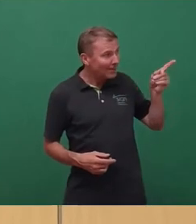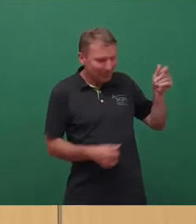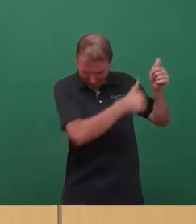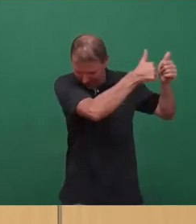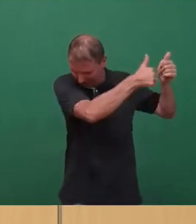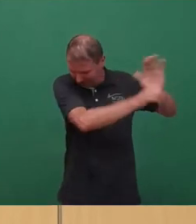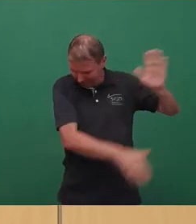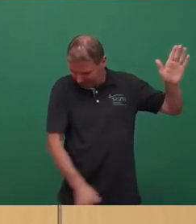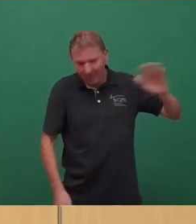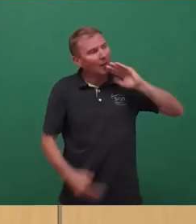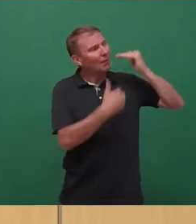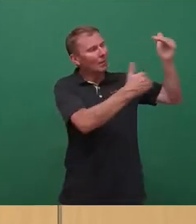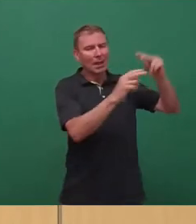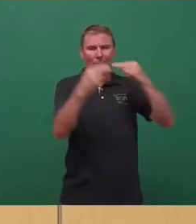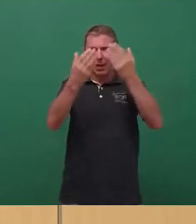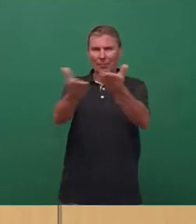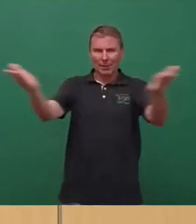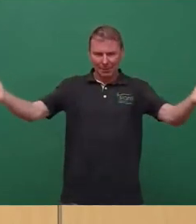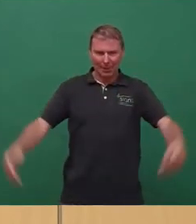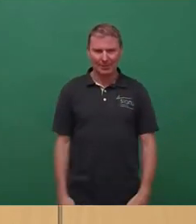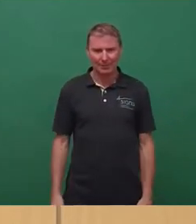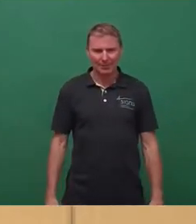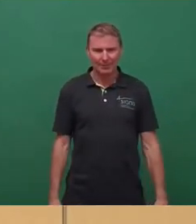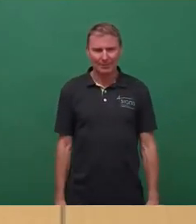Vielen Dank für Ihre Aufmerksamkeit. Wir gehen es an.